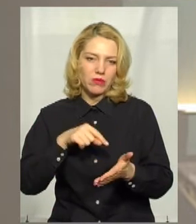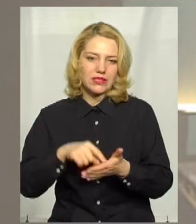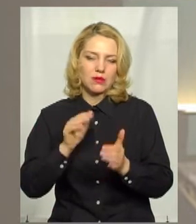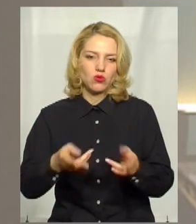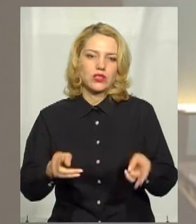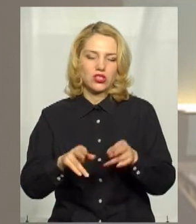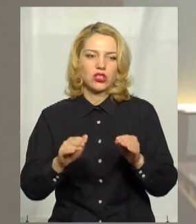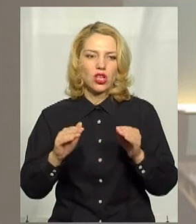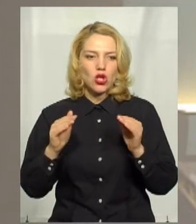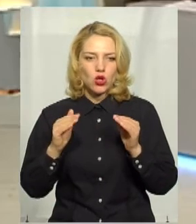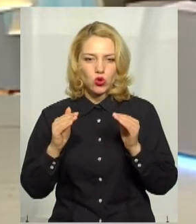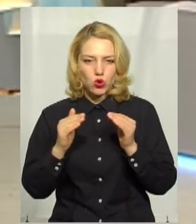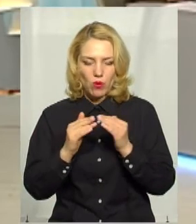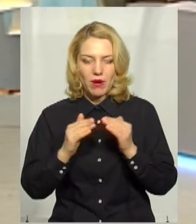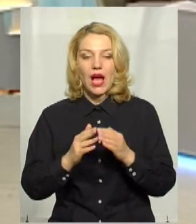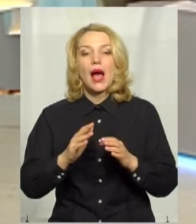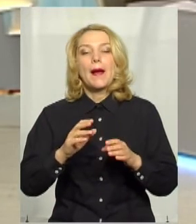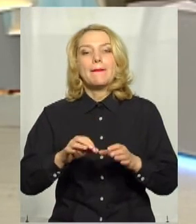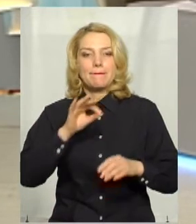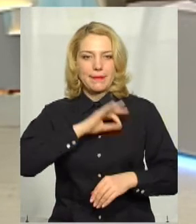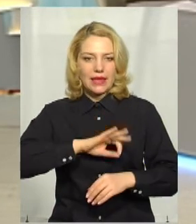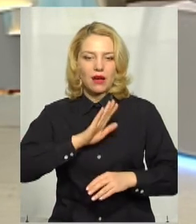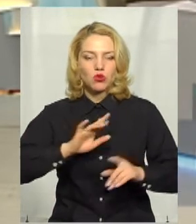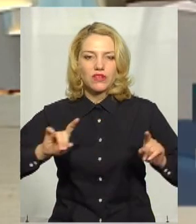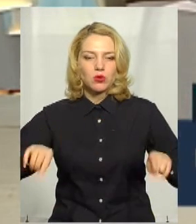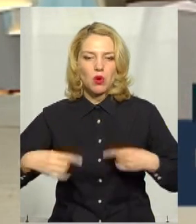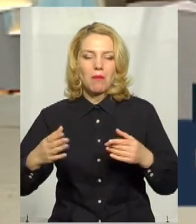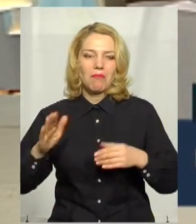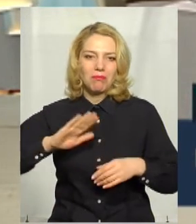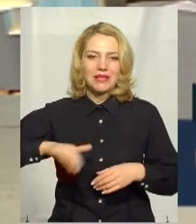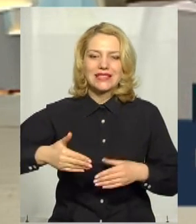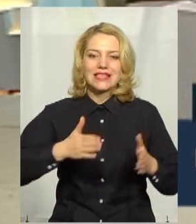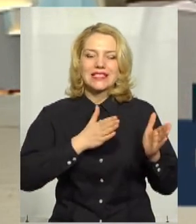у тролейбусах та маршрутках буде відновлено після стабілізації епідемічної ситуації.